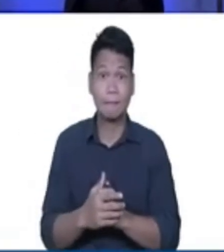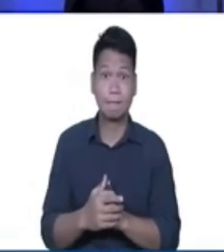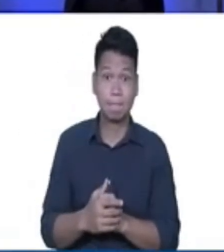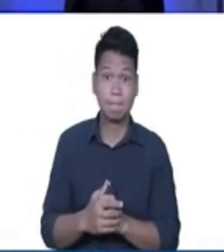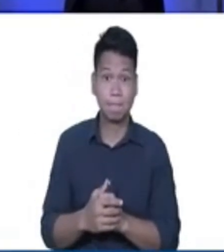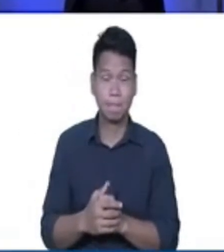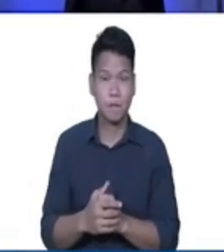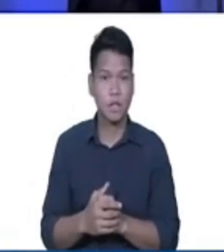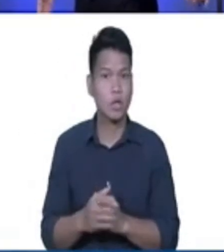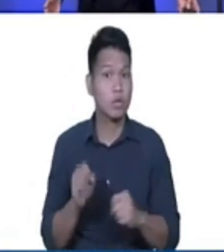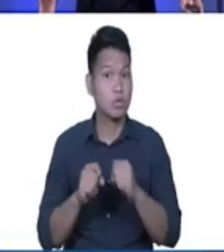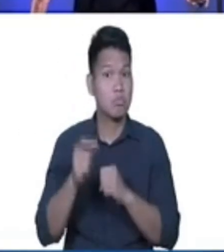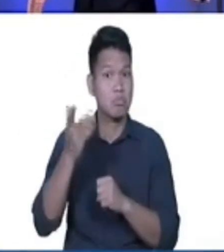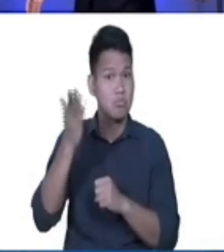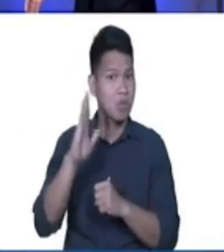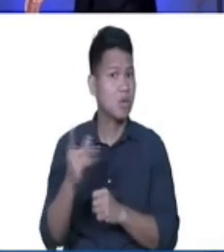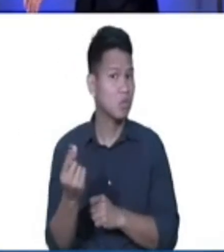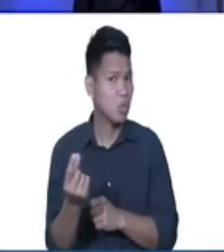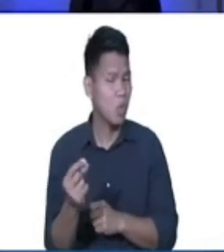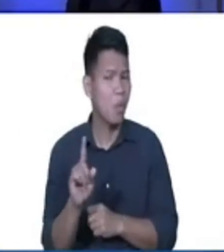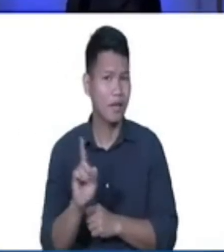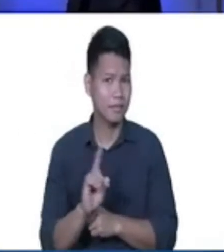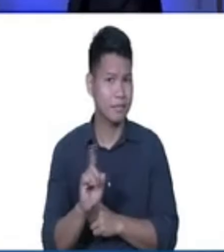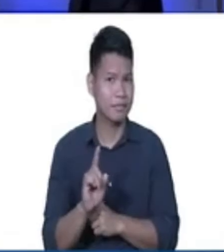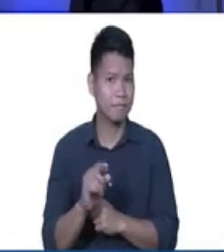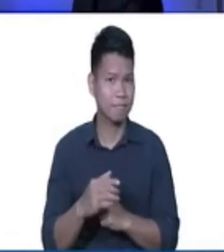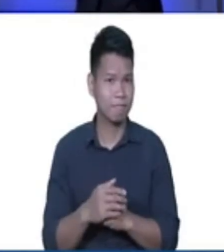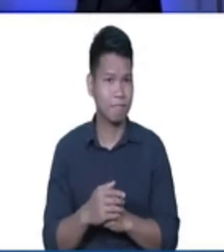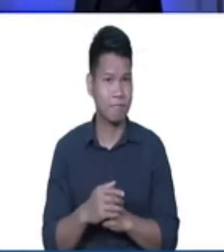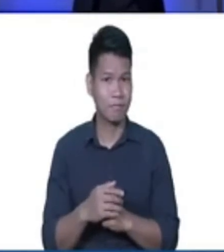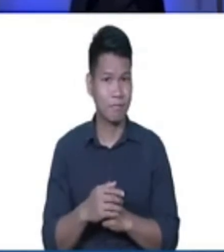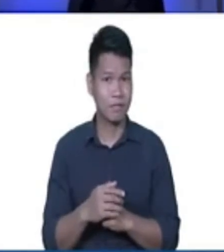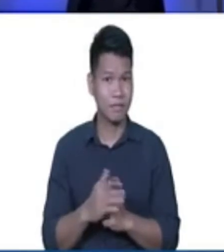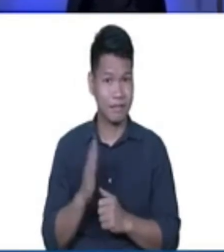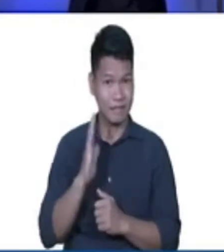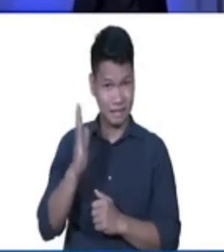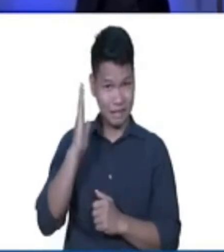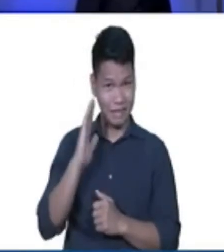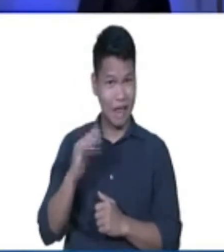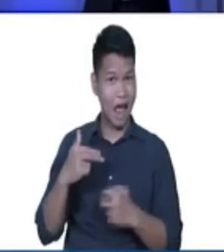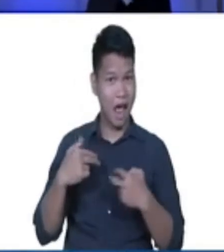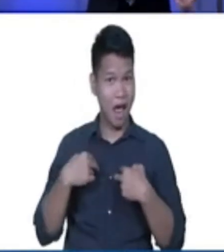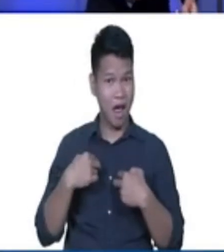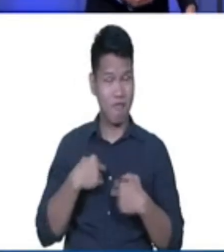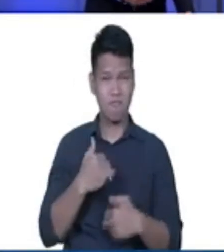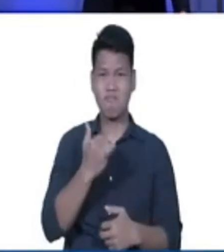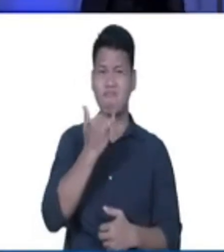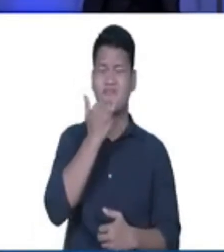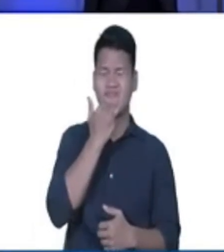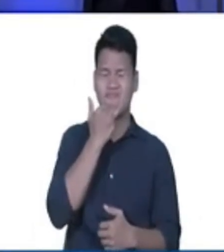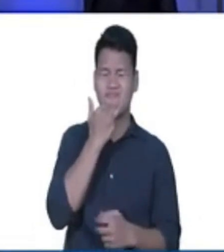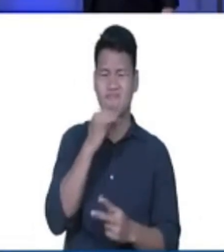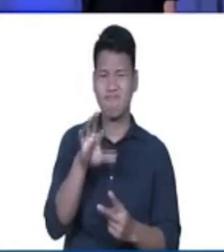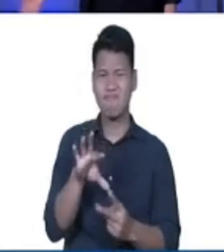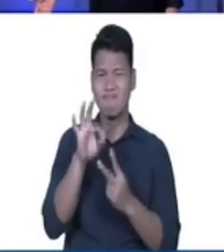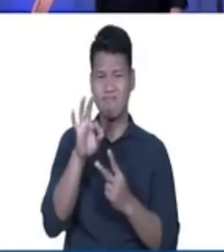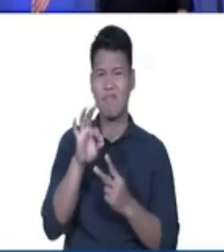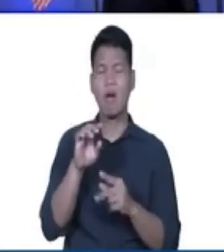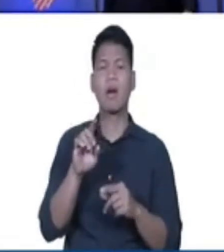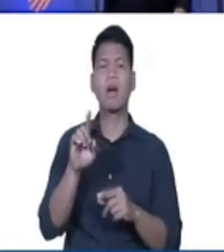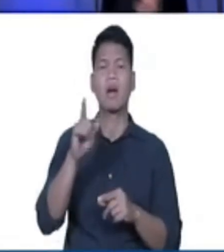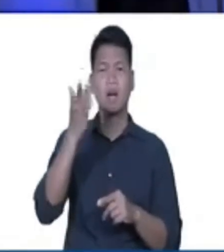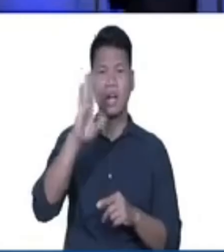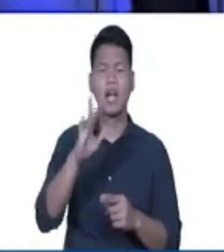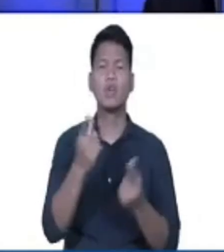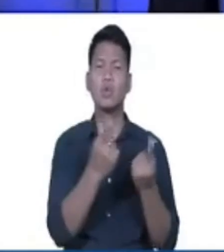what did God do? Nung tayo po ay nagkaroon ng hindi tamang pagpili, ano pong ginawa ng